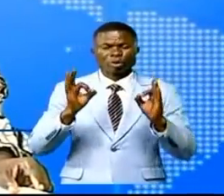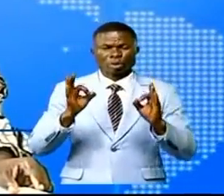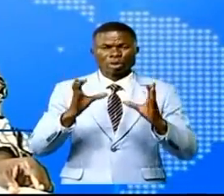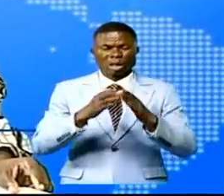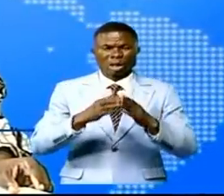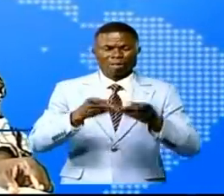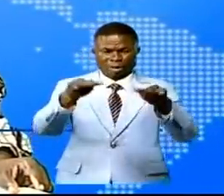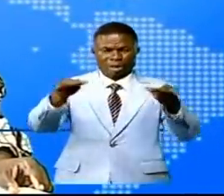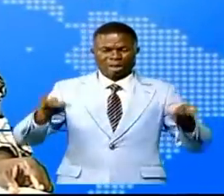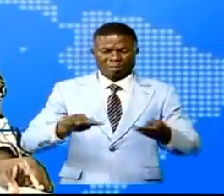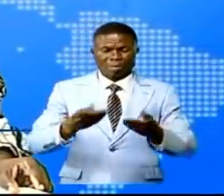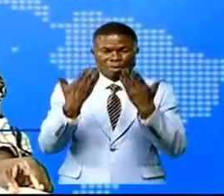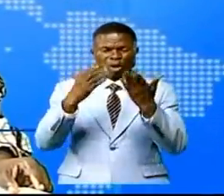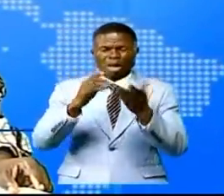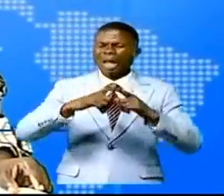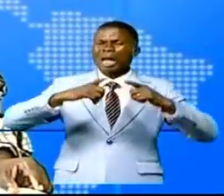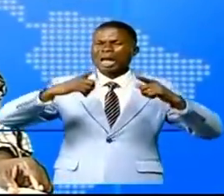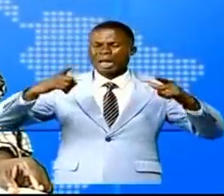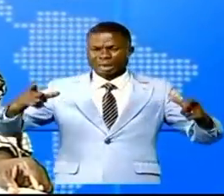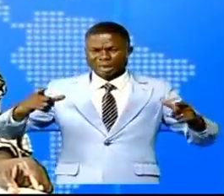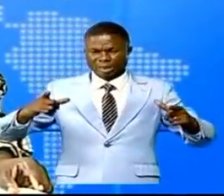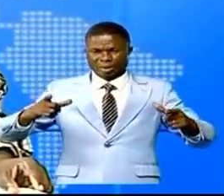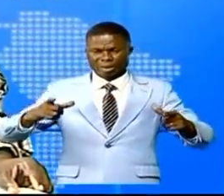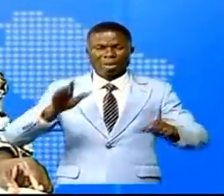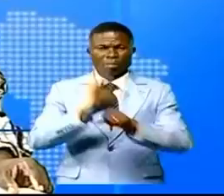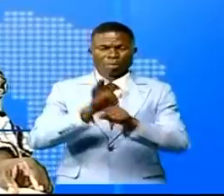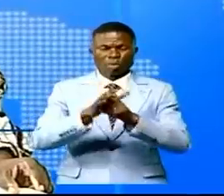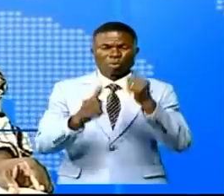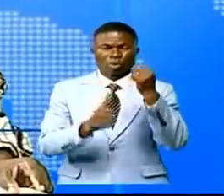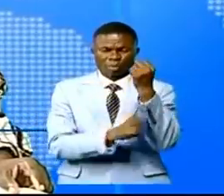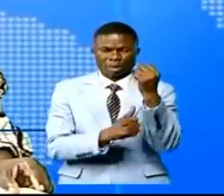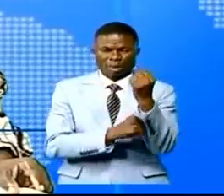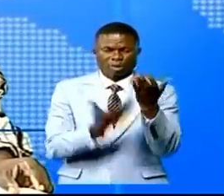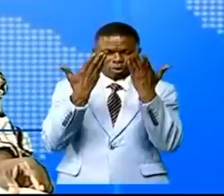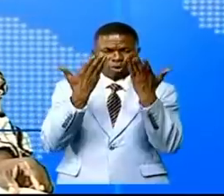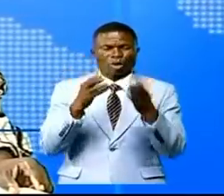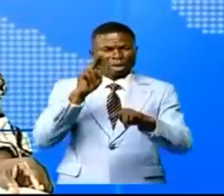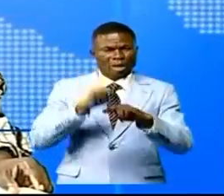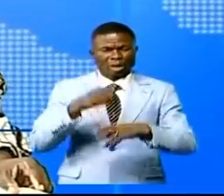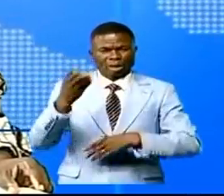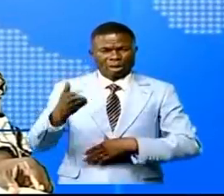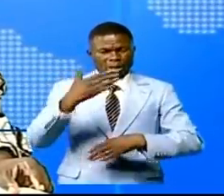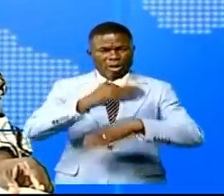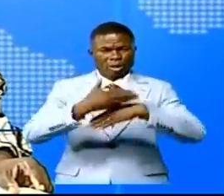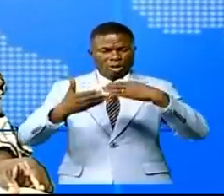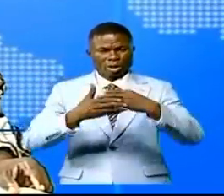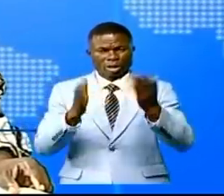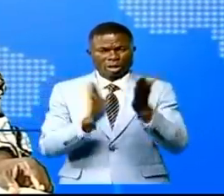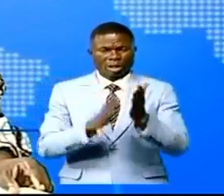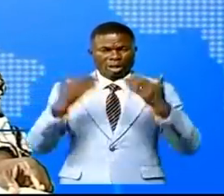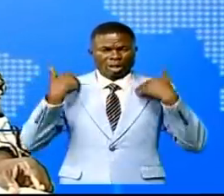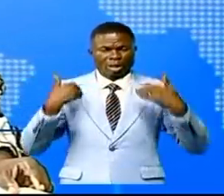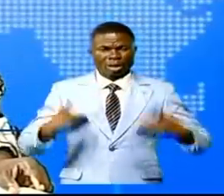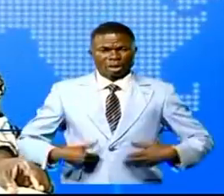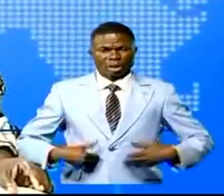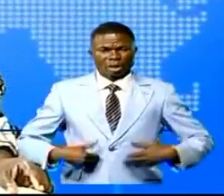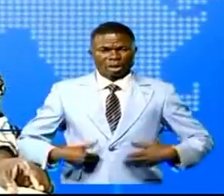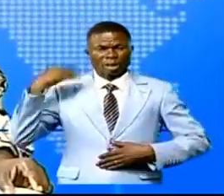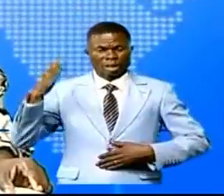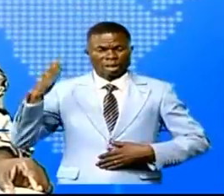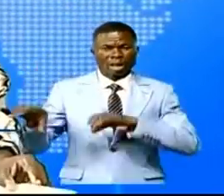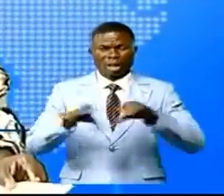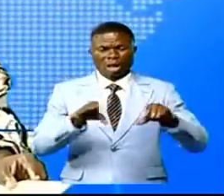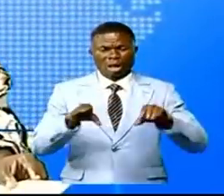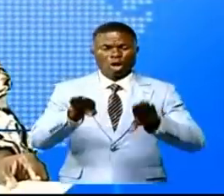auditoire très spacieux pour contenir le grand nombre des apprenants a été construit à l'école de santé publique la cérémonie